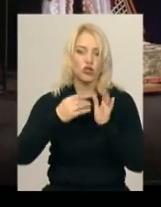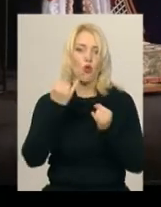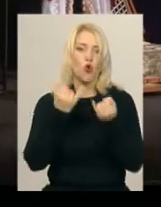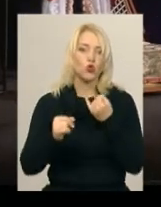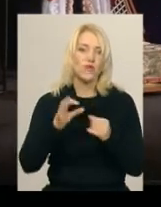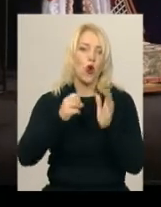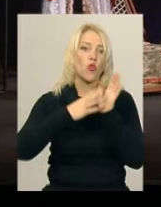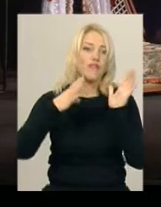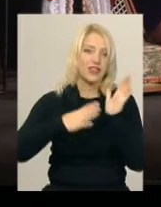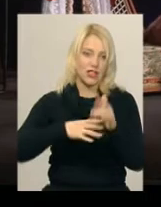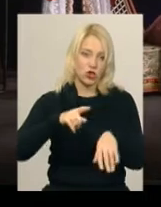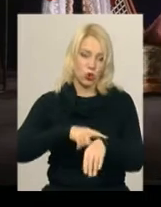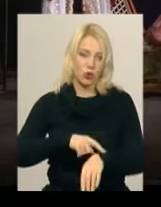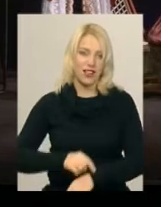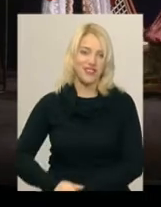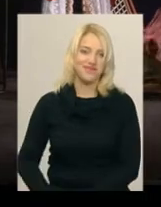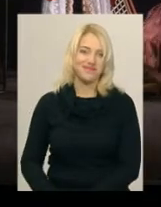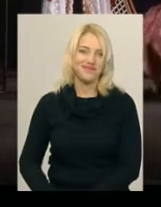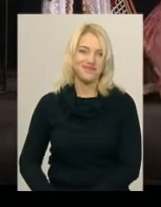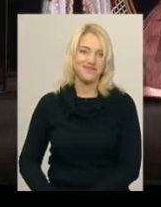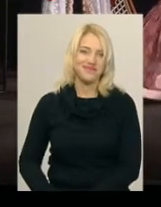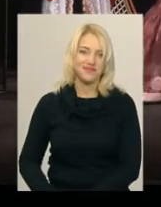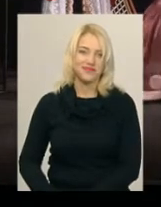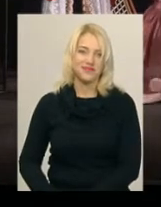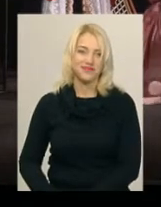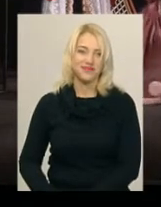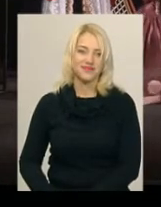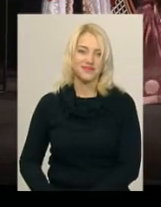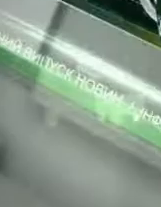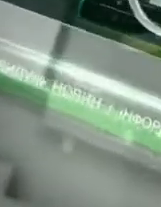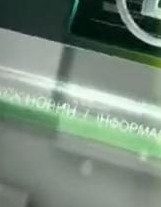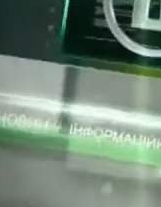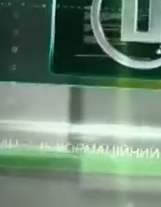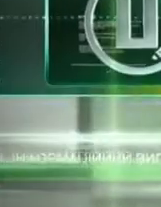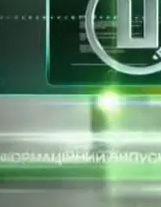19-й годині. Тетяна Ворожцова, Віктор Кривий, новини Поділля, Центр.